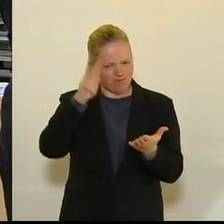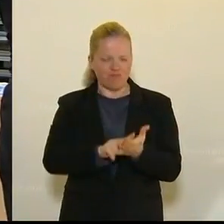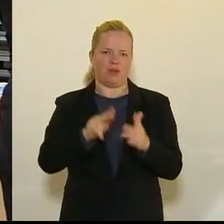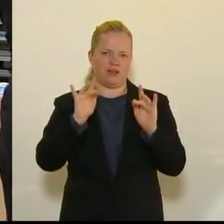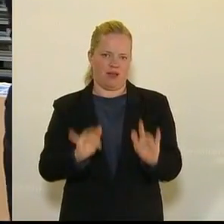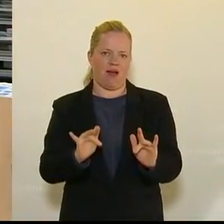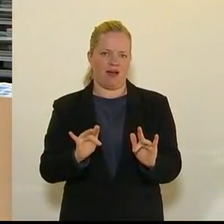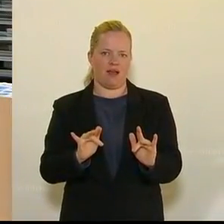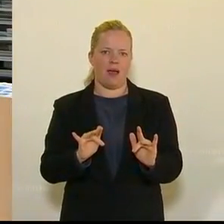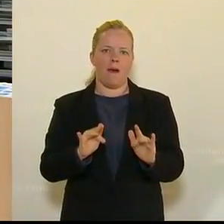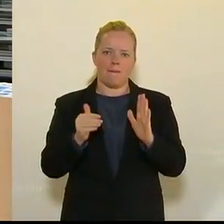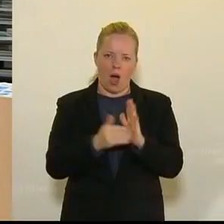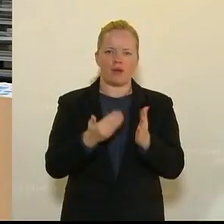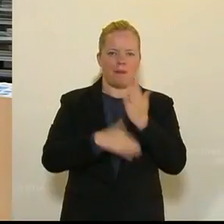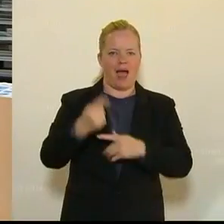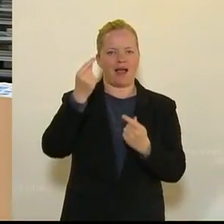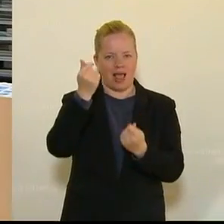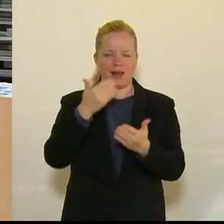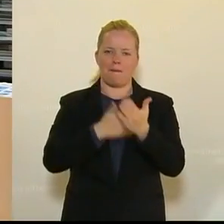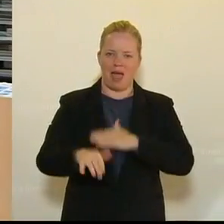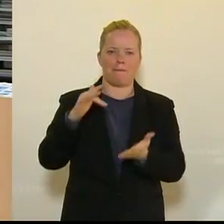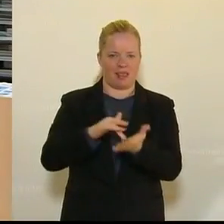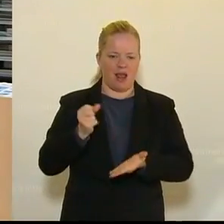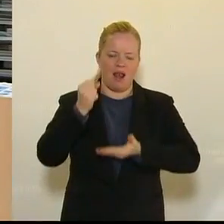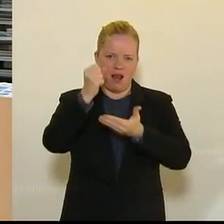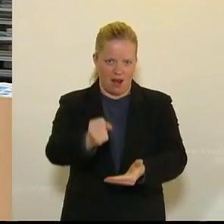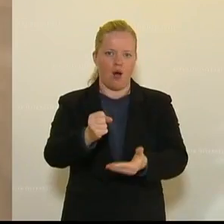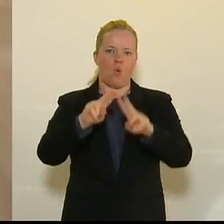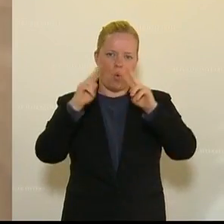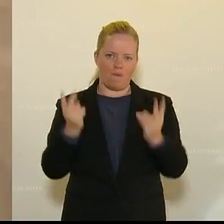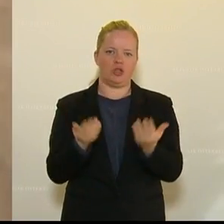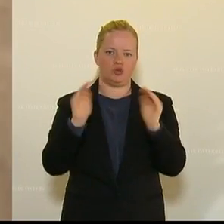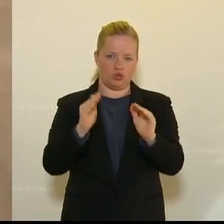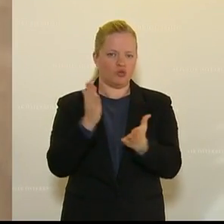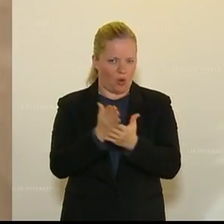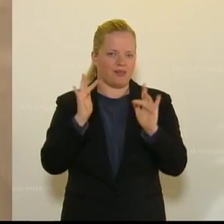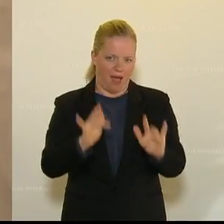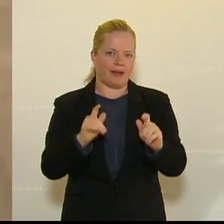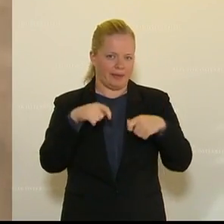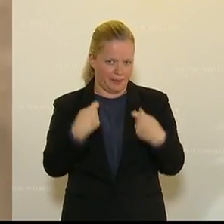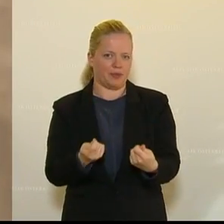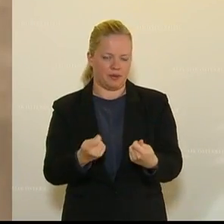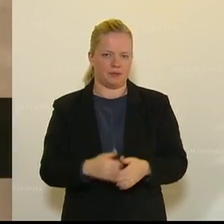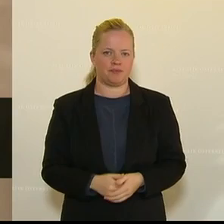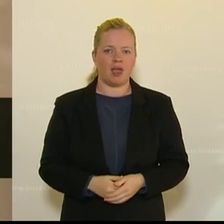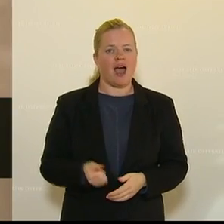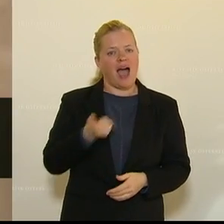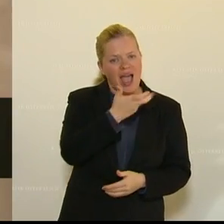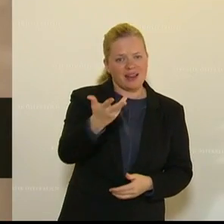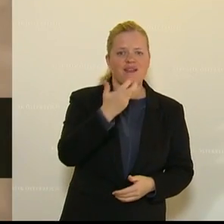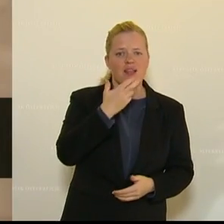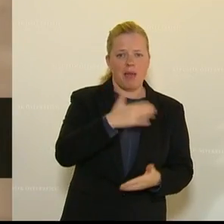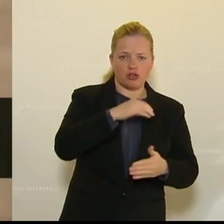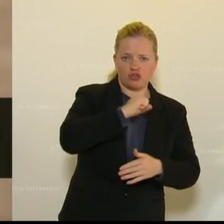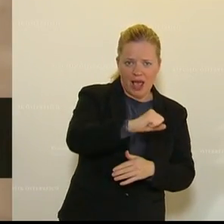wesentlich mehr Geld, mehr Mittel für den Klima- und Umweltschutz gibt. Ich kann auch zusammenfassen, dass es manchen nicht schnell genug geht.